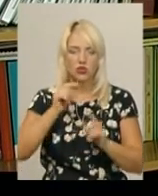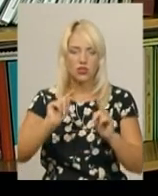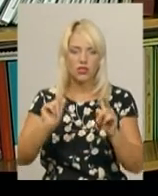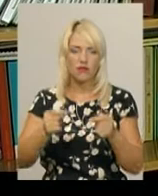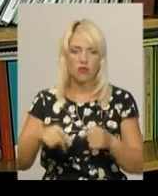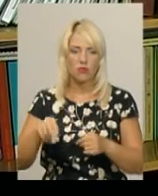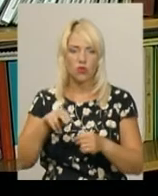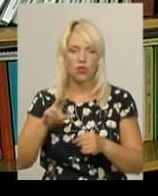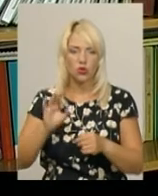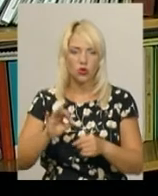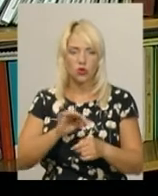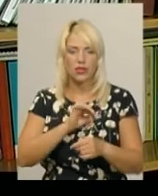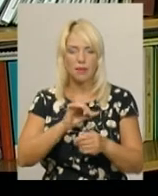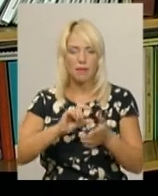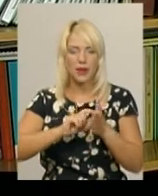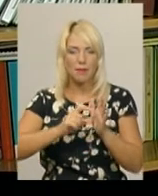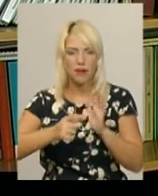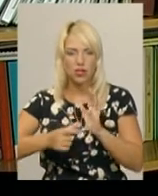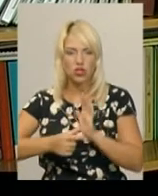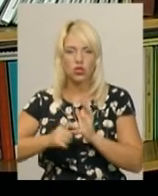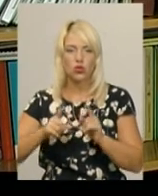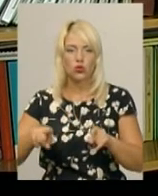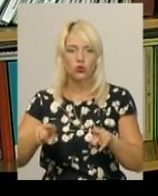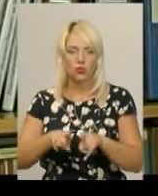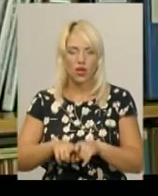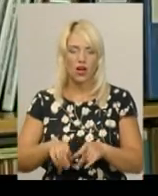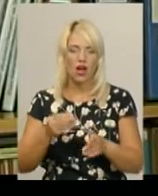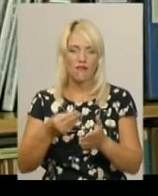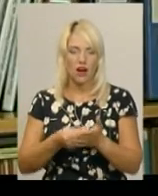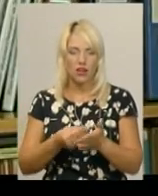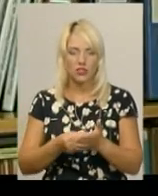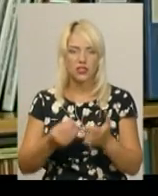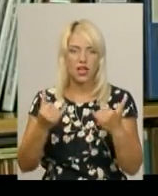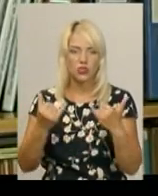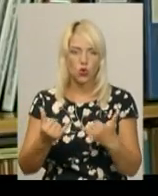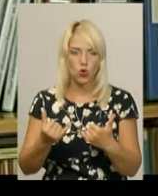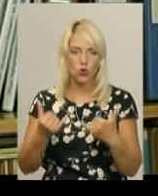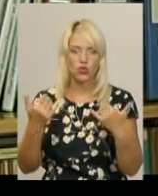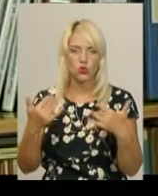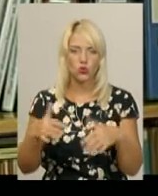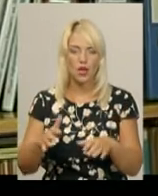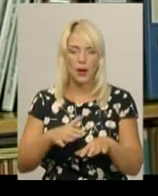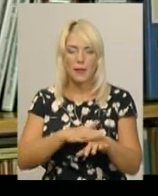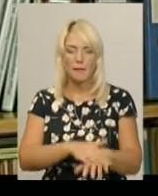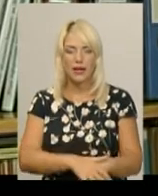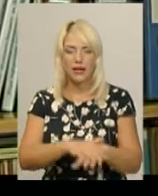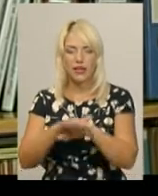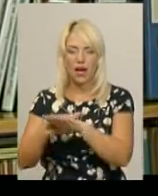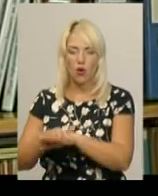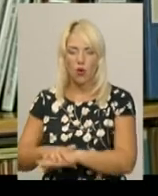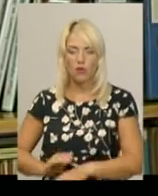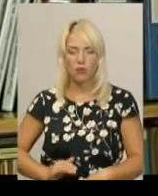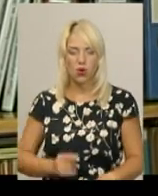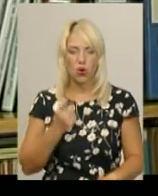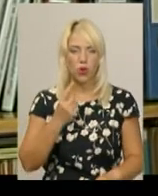самих приміщень, тому і вартість така відповідна. На сьогодні вже перераховано підряднику 1